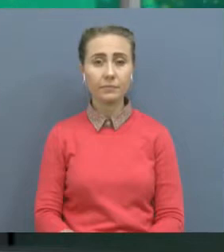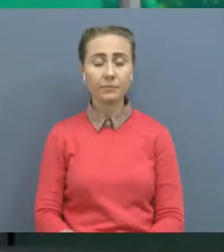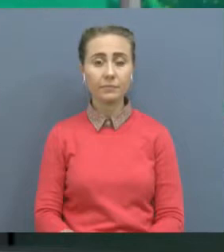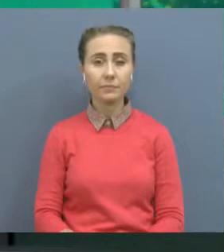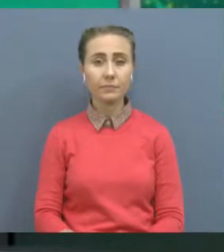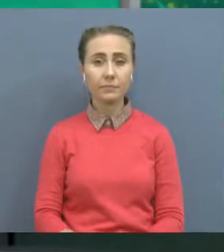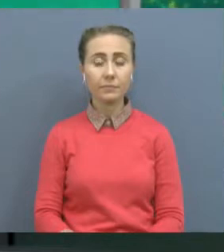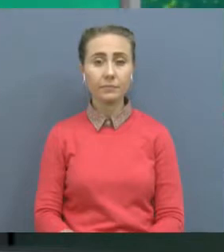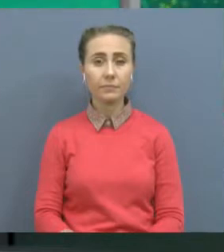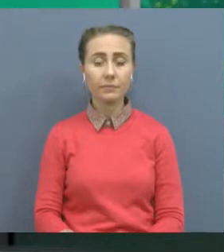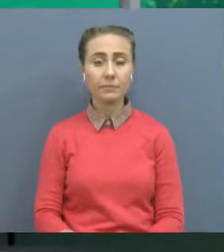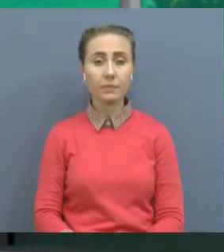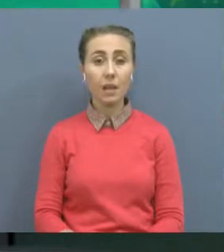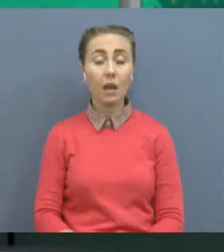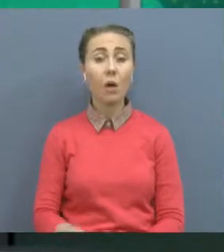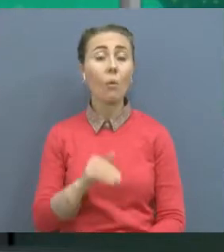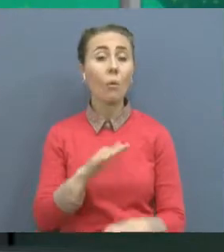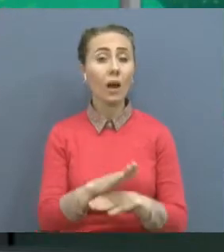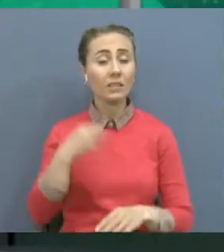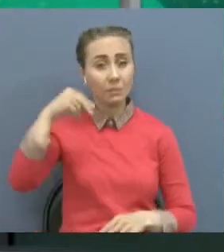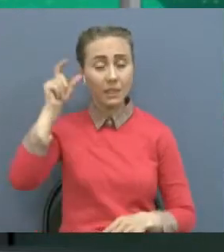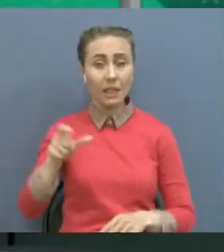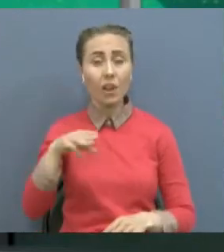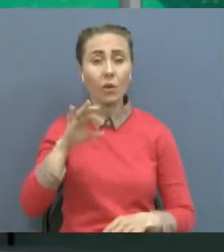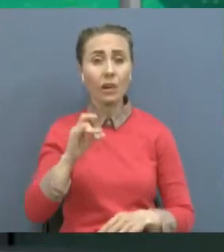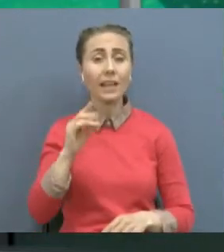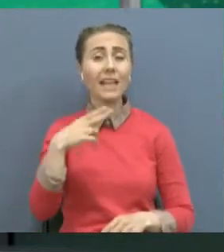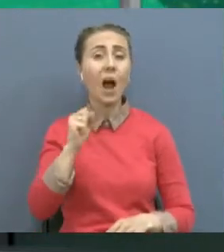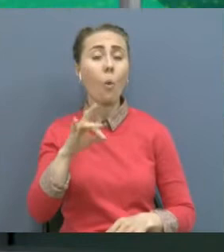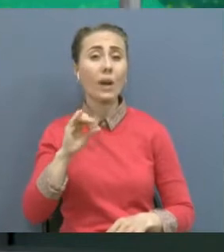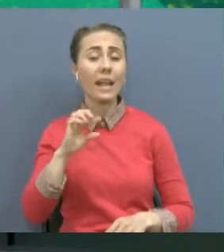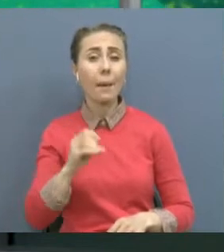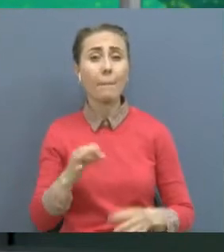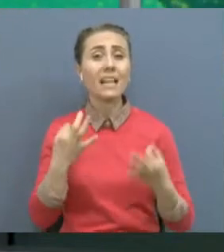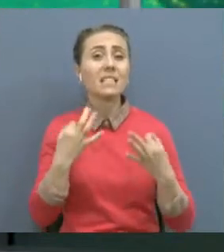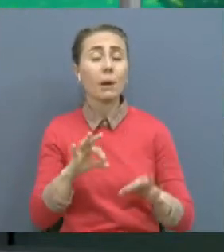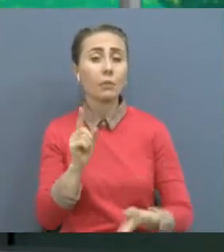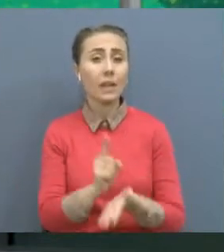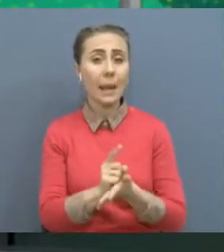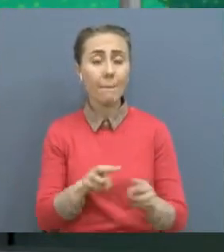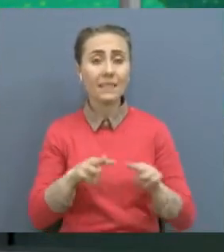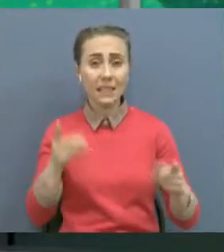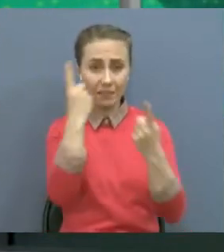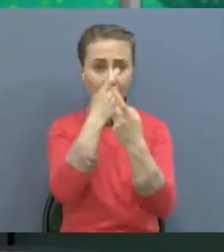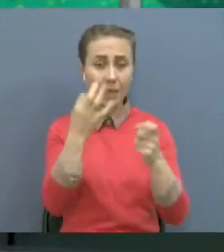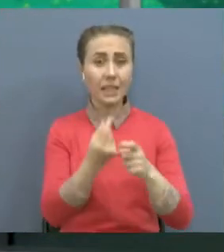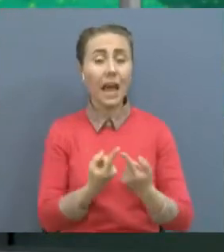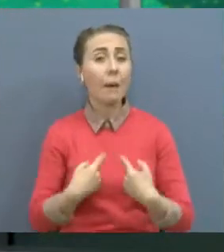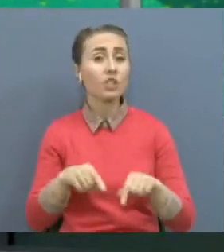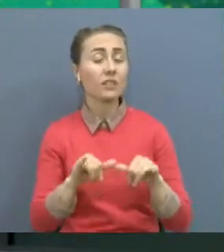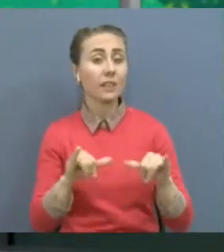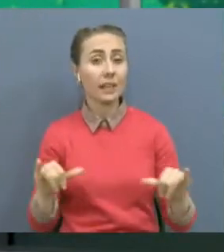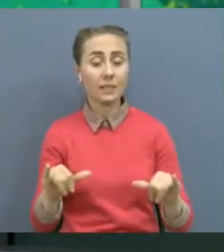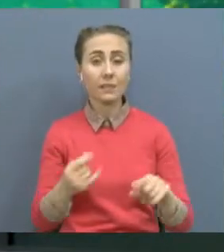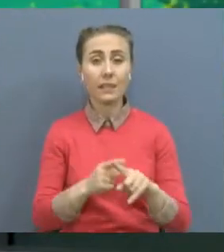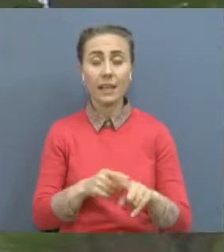Қасым Жомар Туқаевтың жарлығы мен Ақпарат және қоғамдық даму министері Дәурен Абаев қызметінен босатылып, президент әкімшілігі башысының